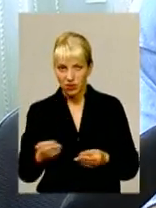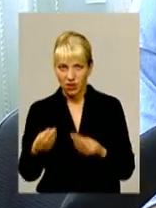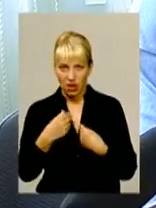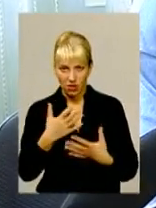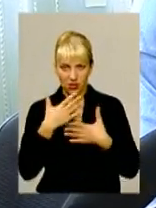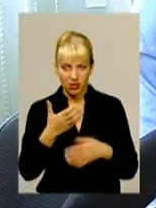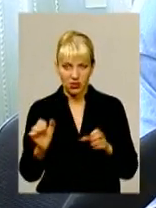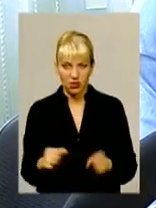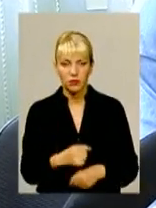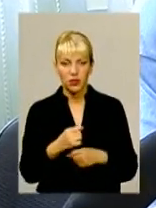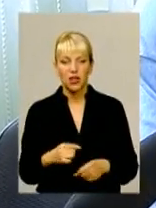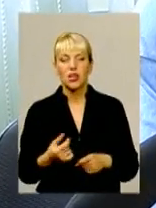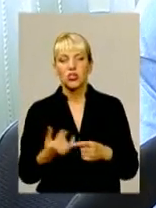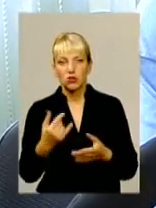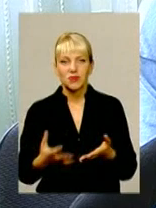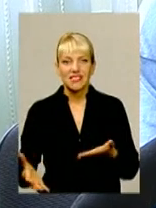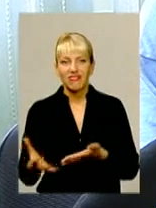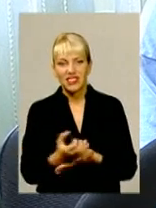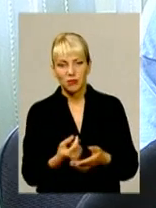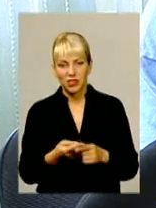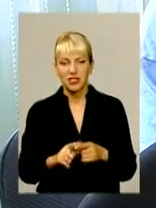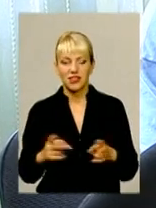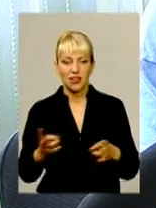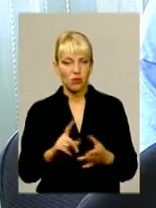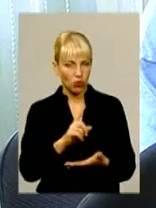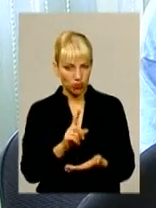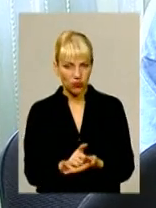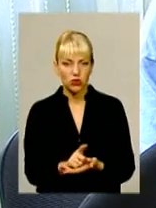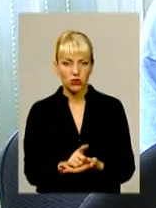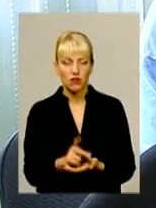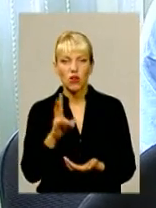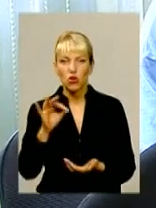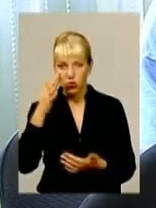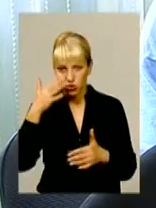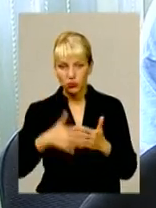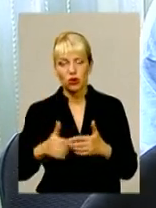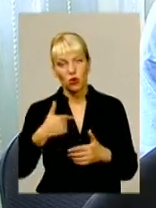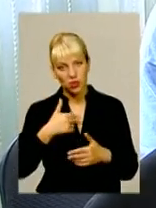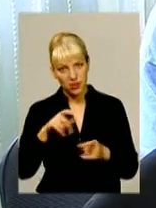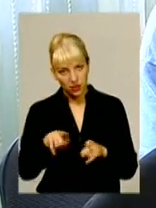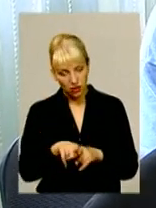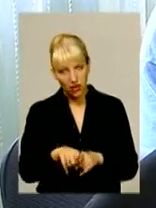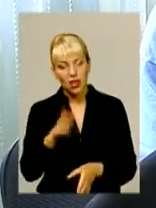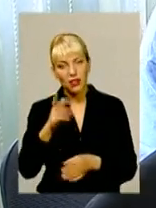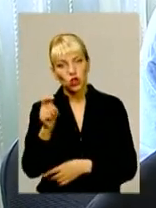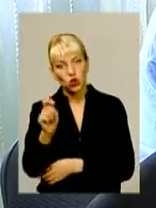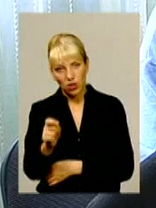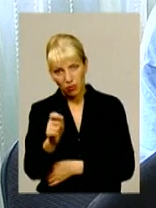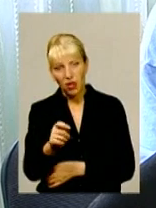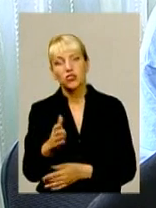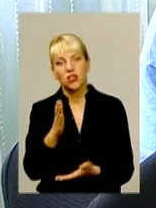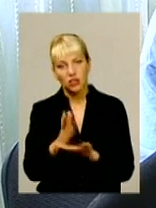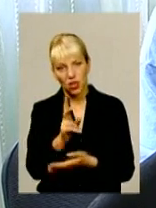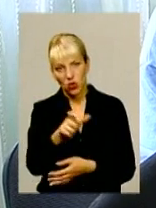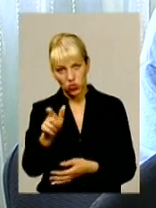воно дзвонює, щоб визберете це треба, це обов'язково. Ну, в розумієте, так, як рибачите, то є кому, а якщо все, то